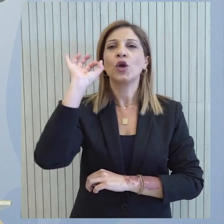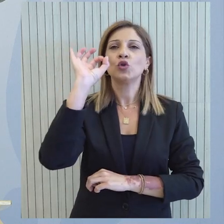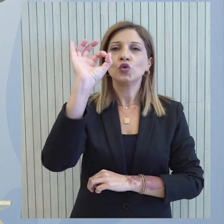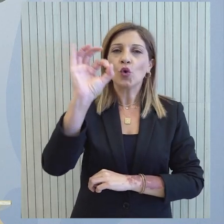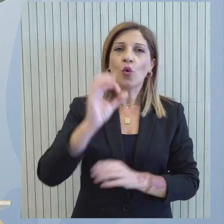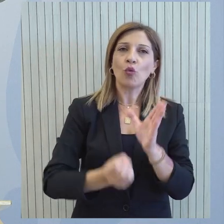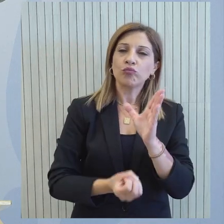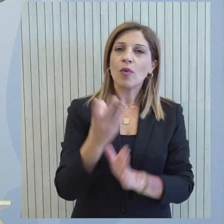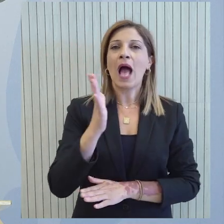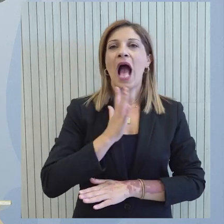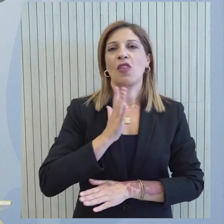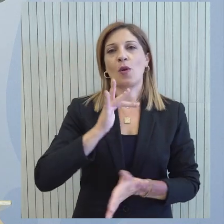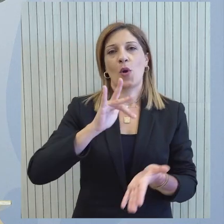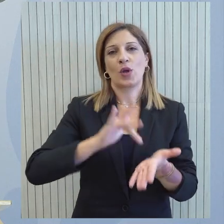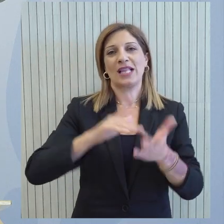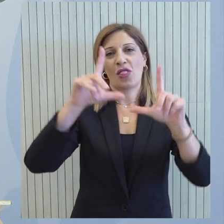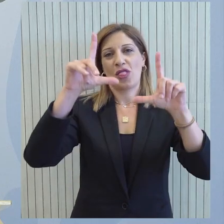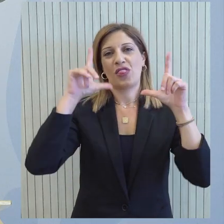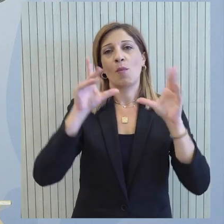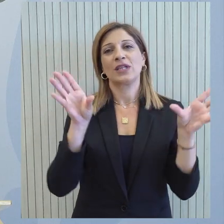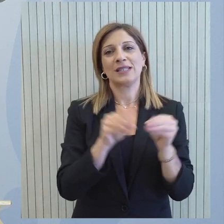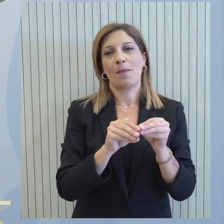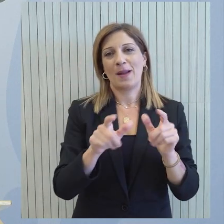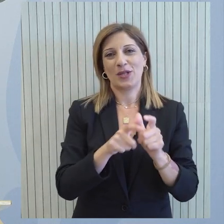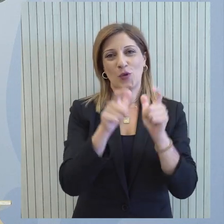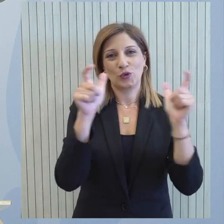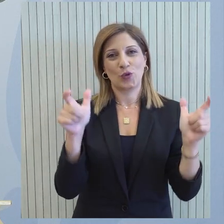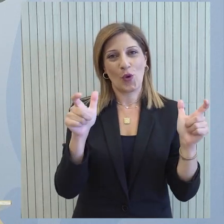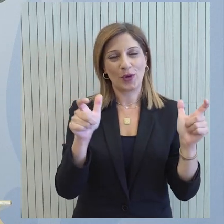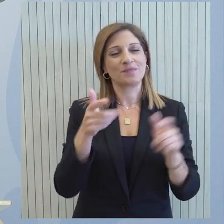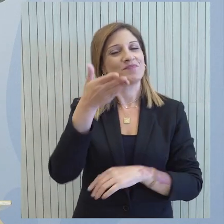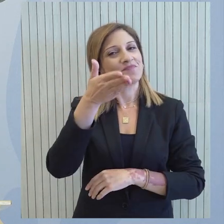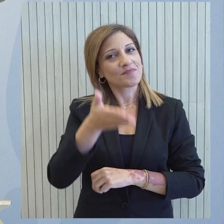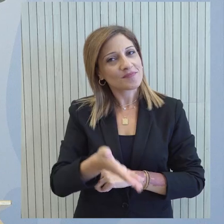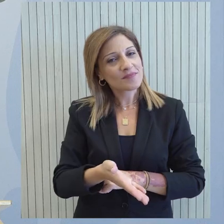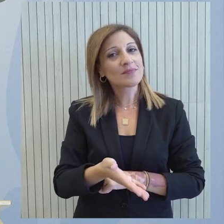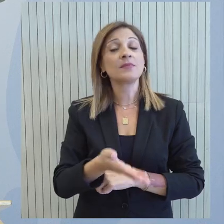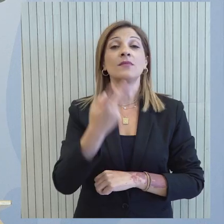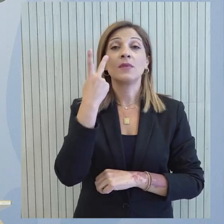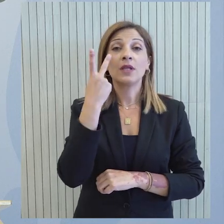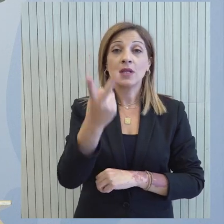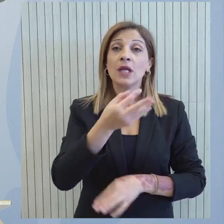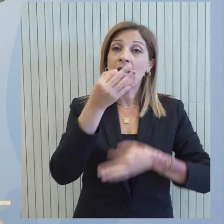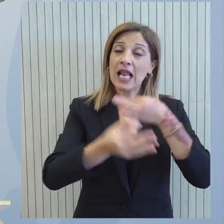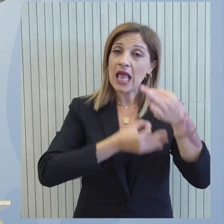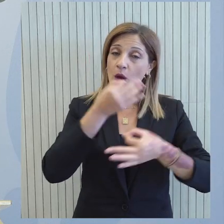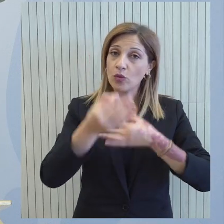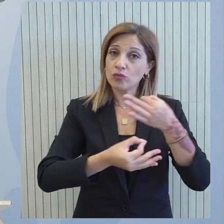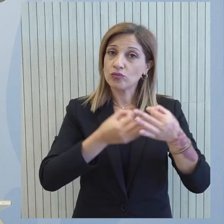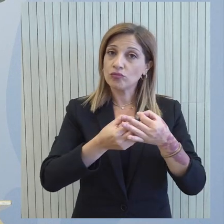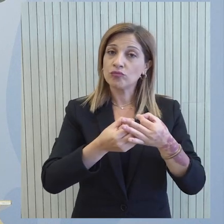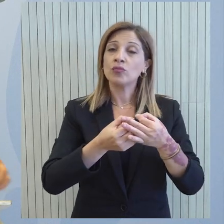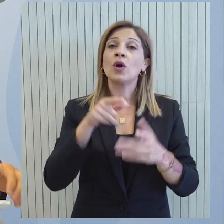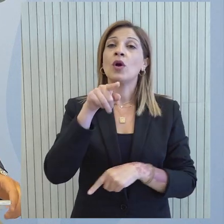οράμαντός μας για ένα σύγχρονο ανθρωποκεντρικό, δημοκρατικό και συμπεριληπτικό σχολείο. Ενδεικτικά και μόνο, καταγράφω δράσεις που